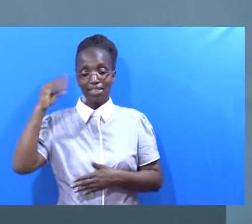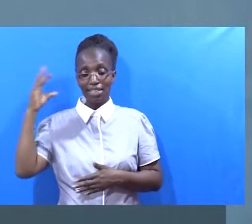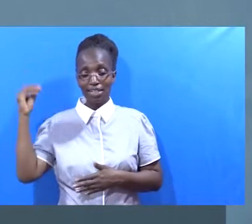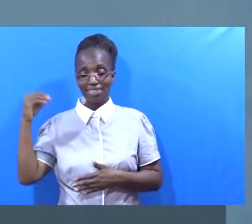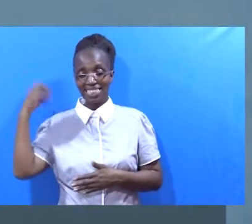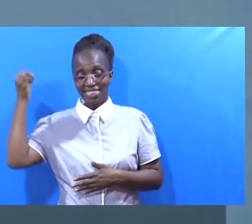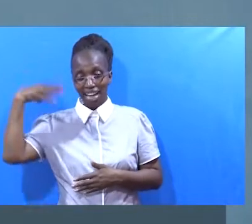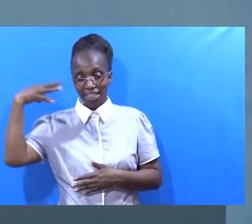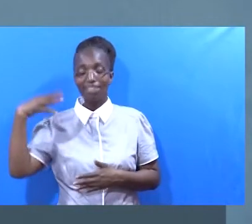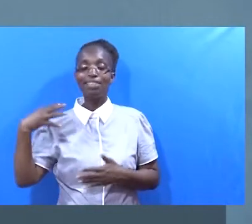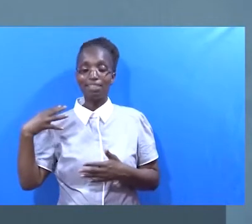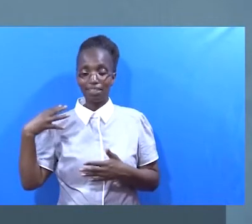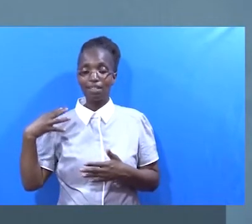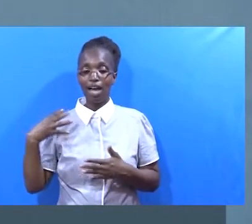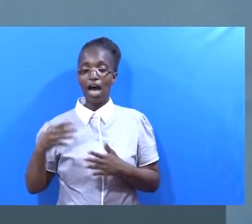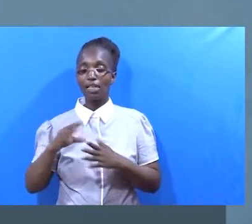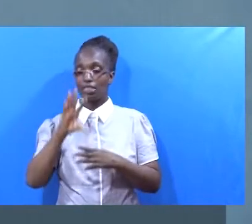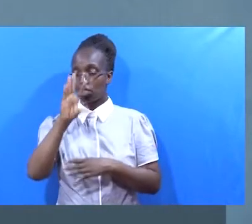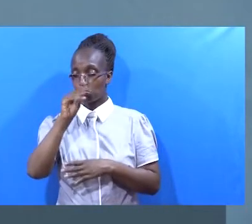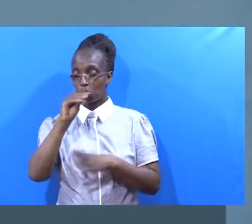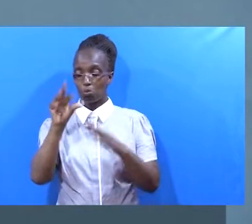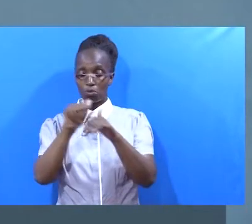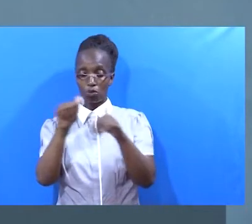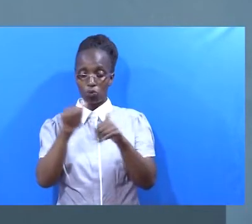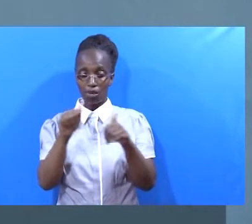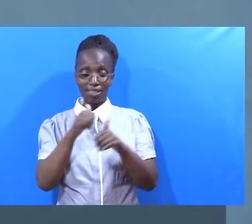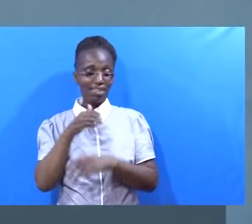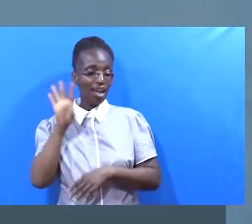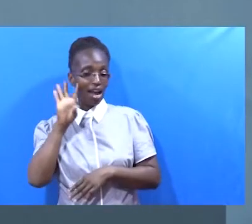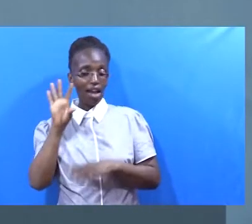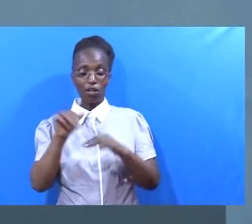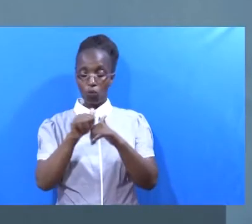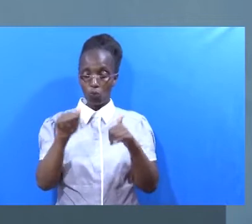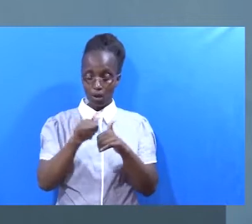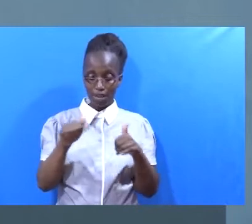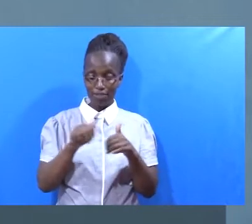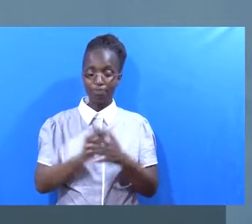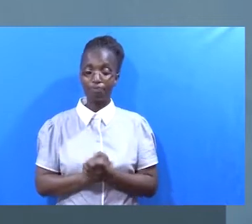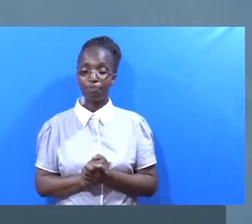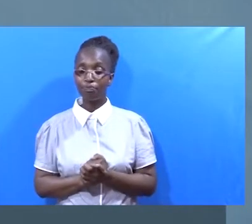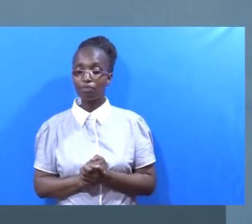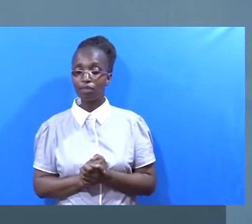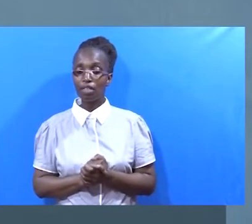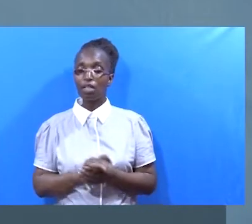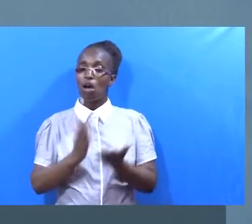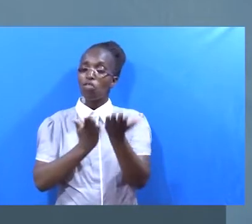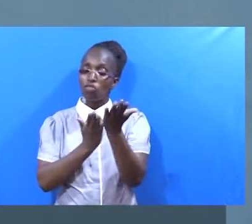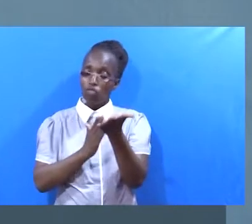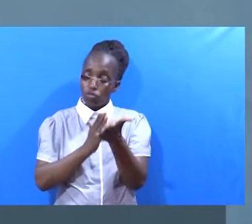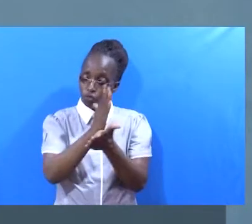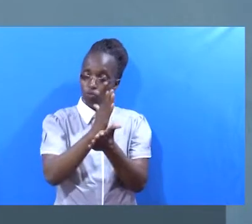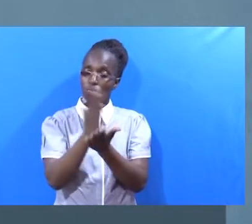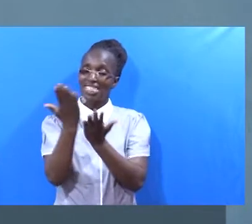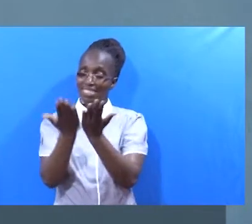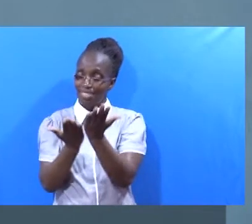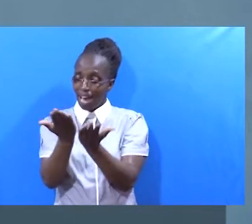basi akawapa Uduma ya kudumu Hakaweza kuwa pa Kuwa udumia Na kwa kule kuwa